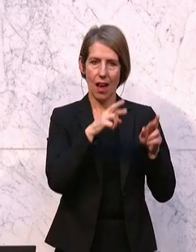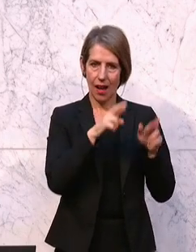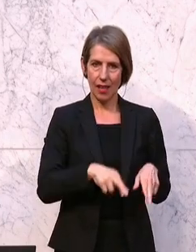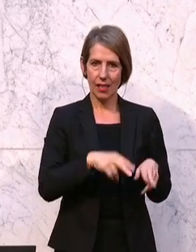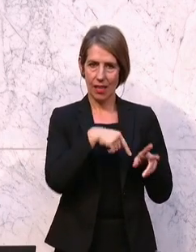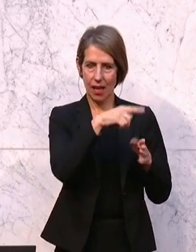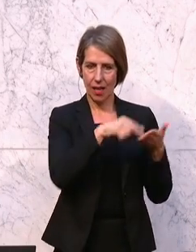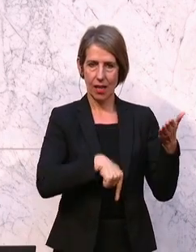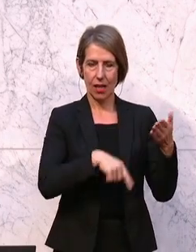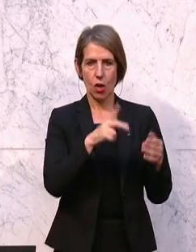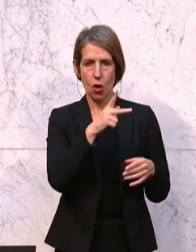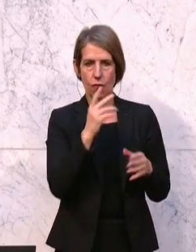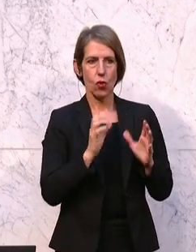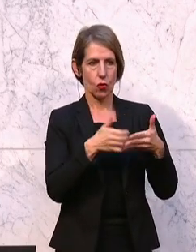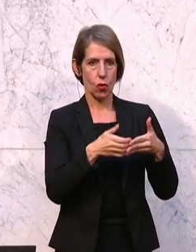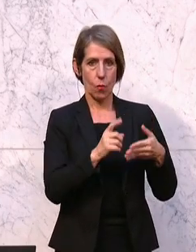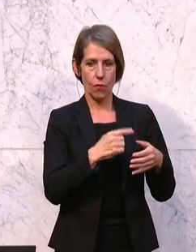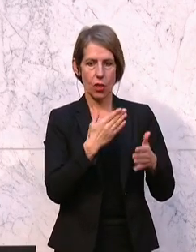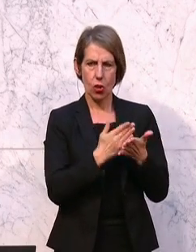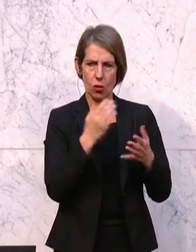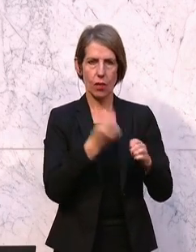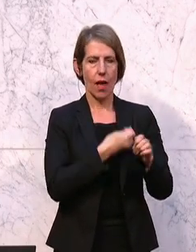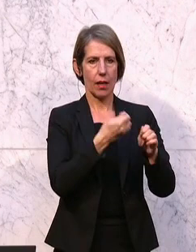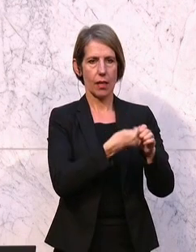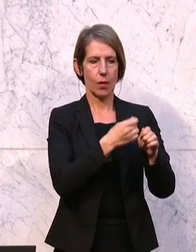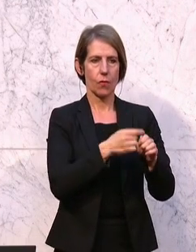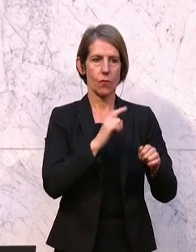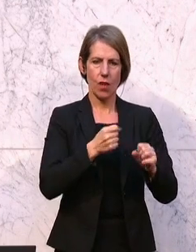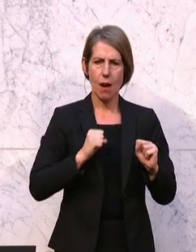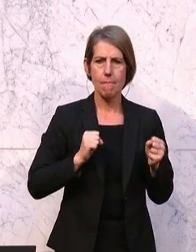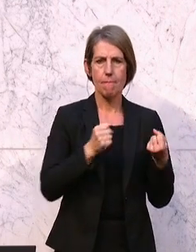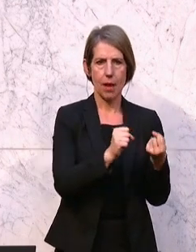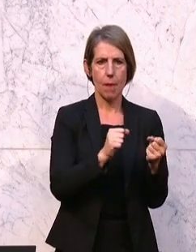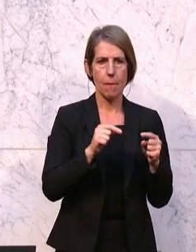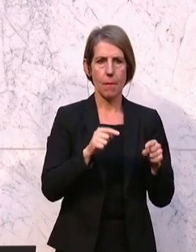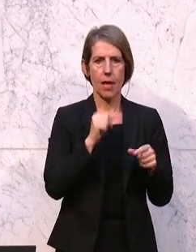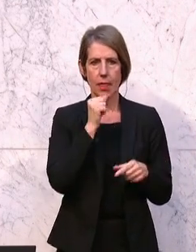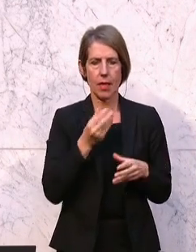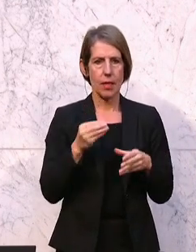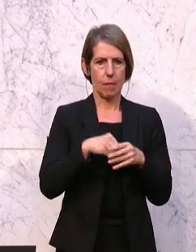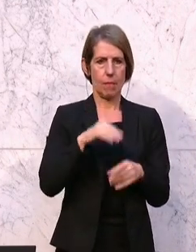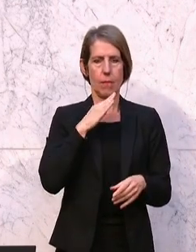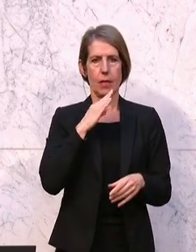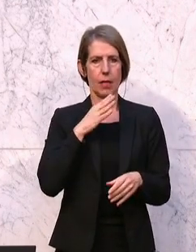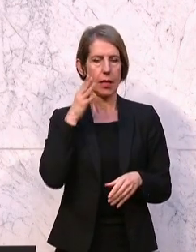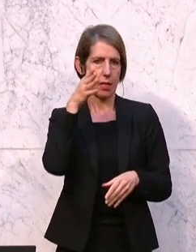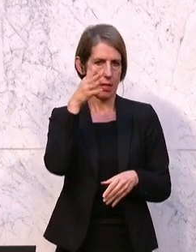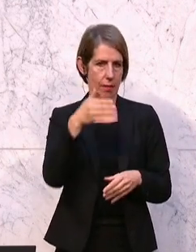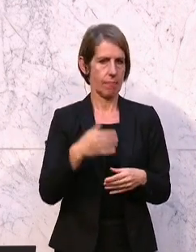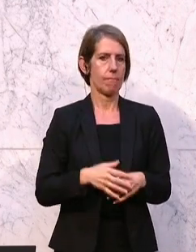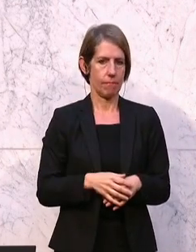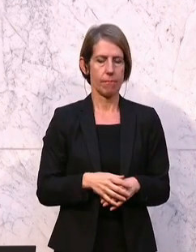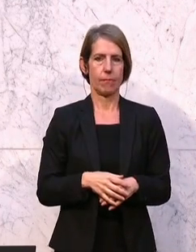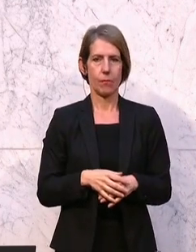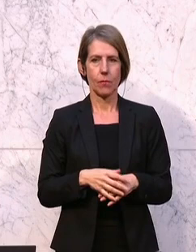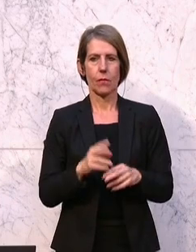wir uns als Volksgruppen in Österreich erkämpft haben, werden wir alles daran setzen, dass Sie hier nicht mitzureden haben. Denn es